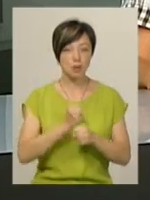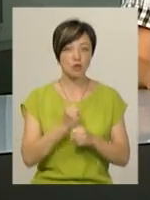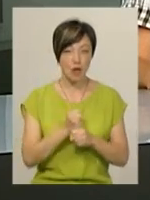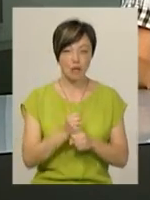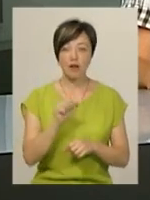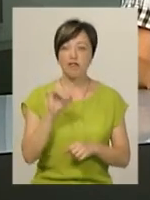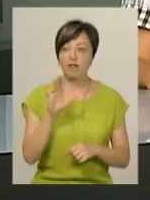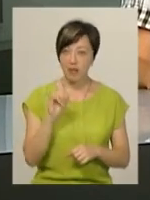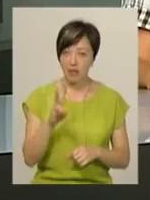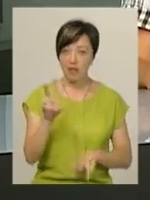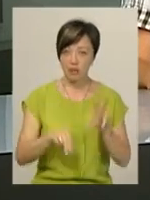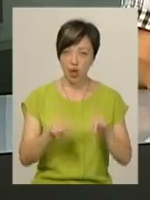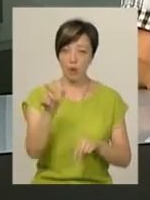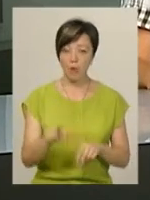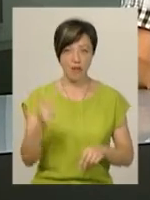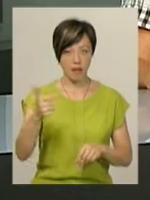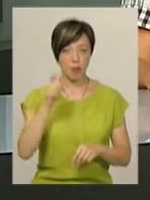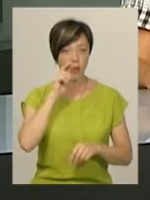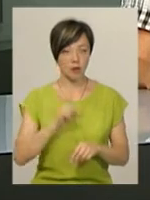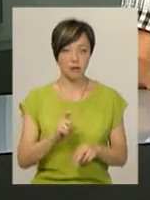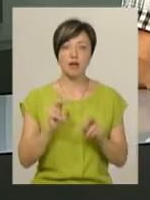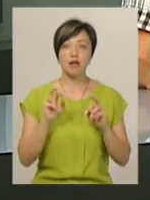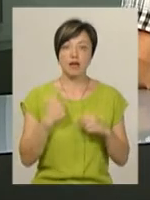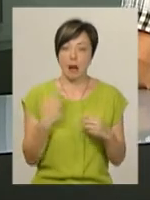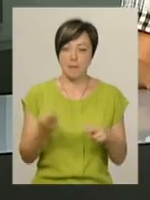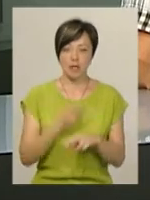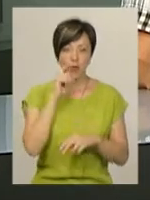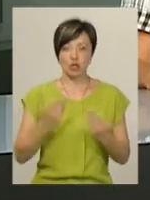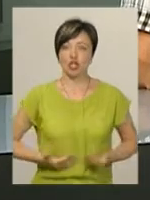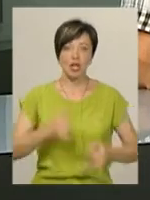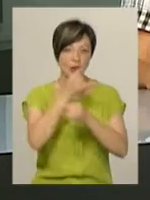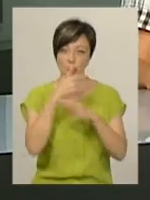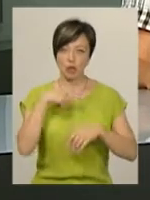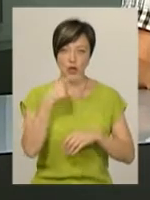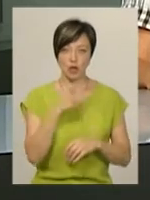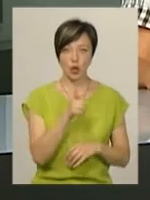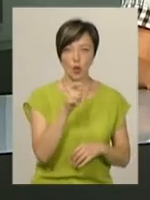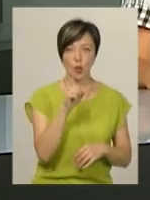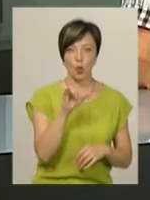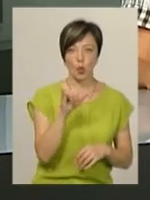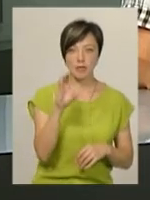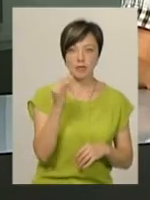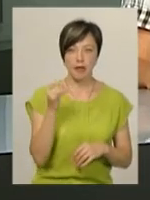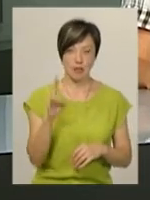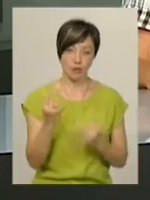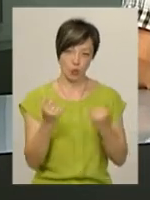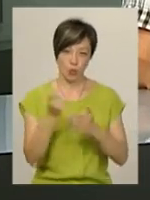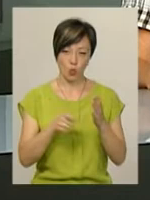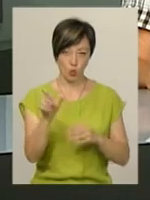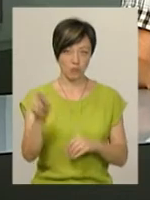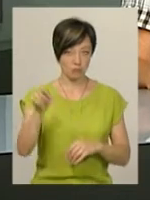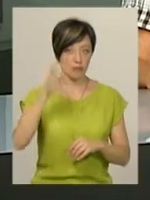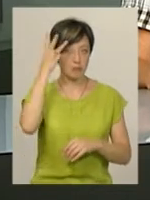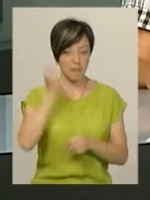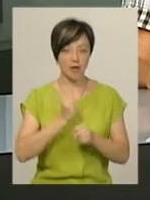Він вважає себе громадянином України. Я без України жити не можу, каже Хусейн Гульшані. Сьогодні художник з Новохмельницькому